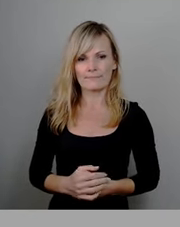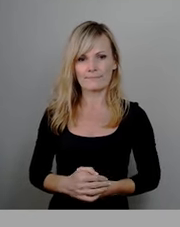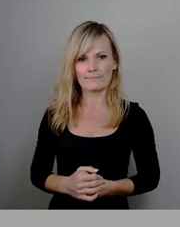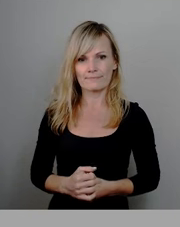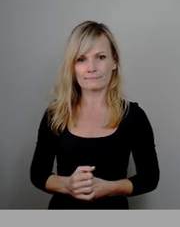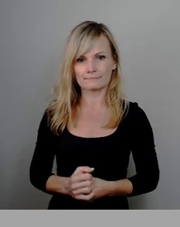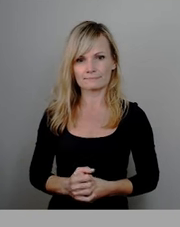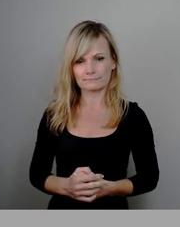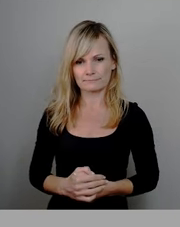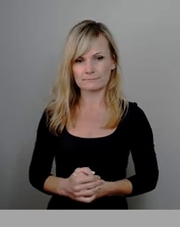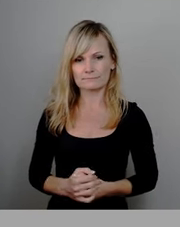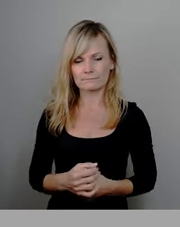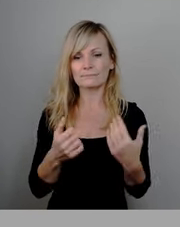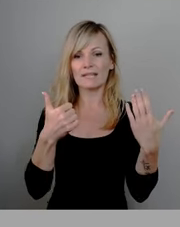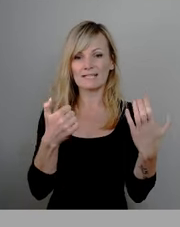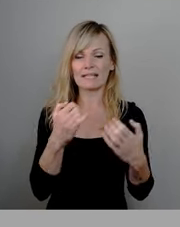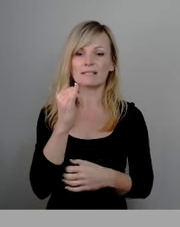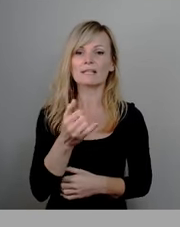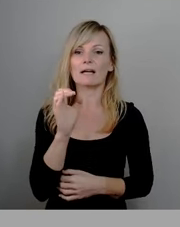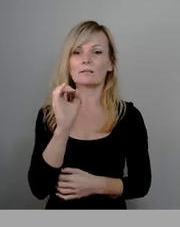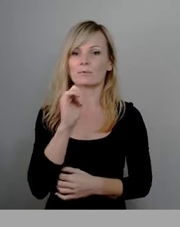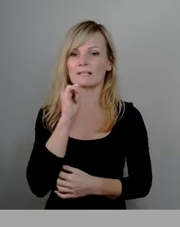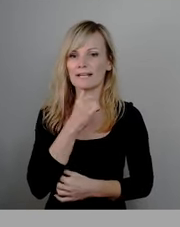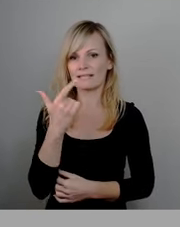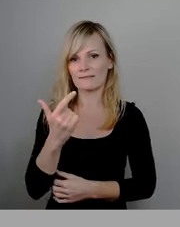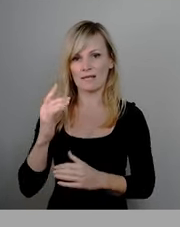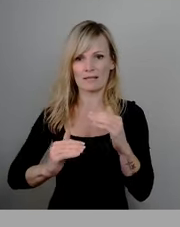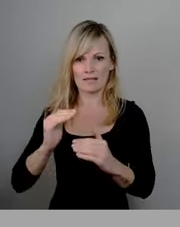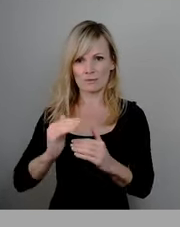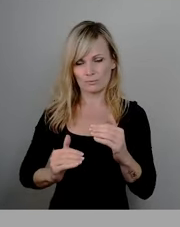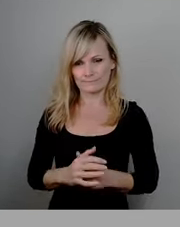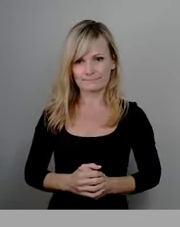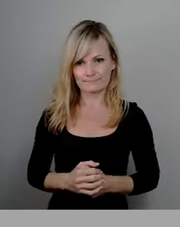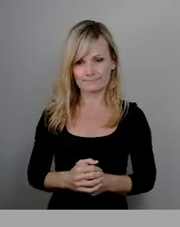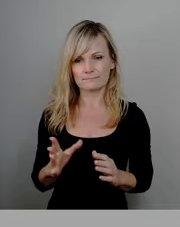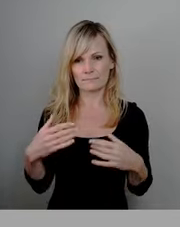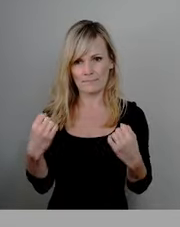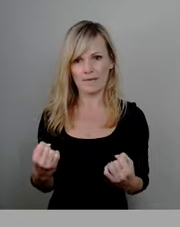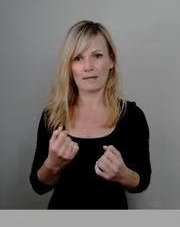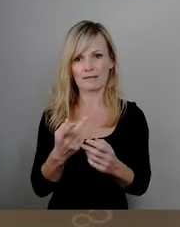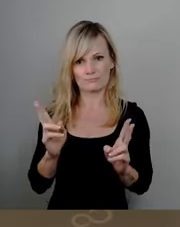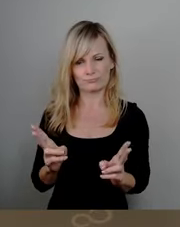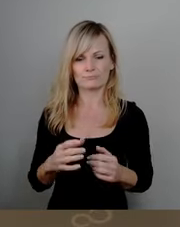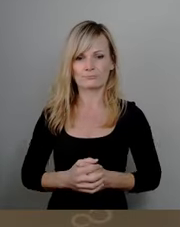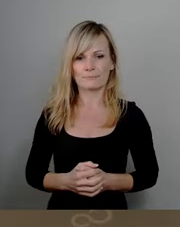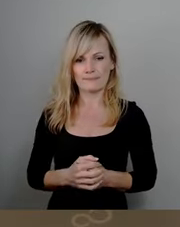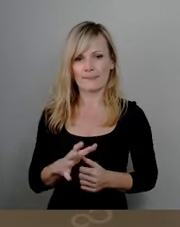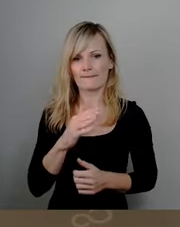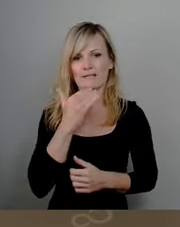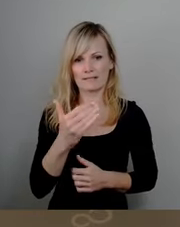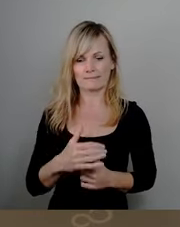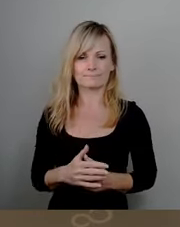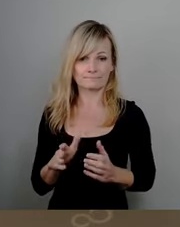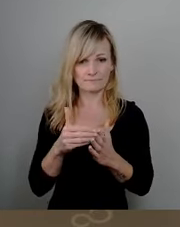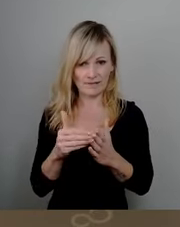Mit 60 Ja, 0, 9, 2 Enthaltungen so mehrheitlich bestätigt. Vielen Dank. Dann gehen wir weiter.